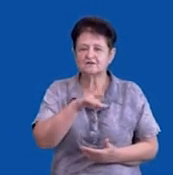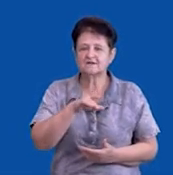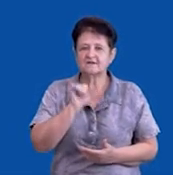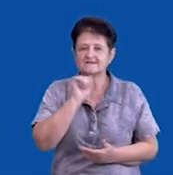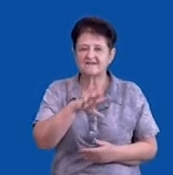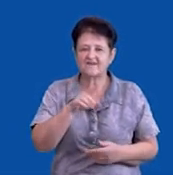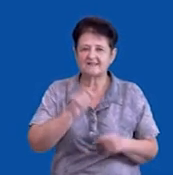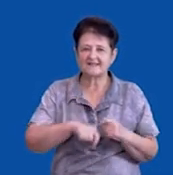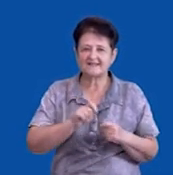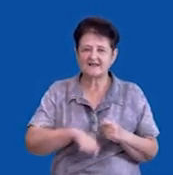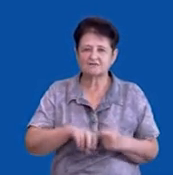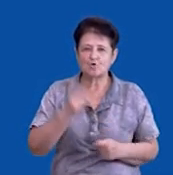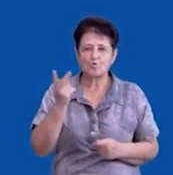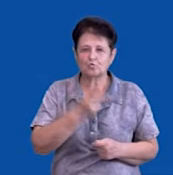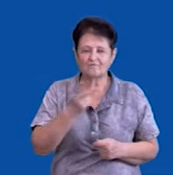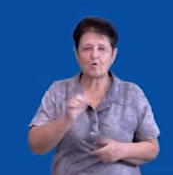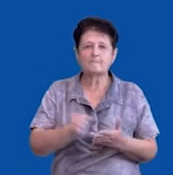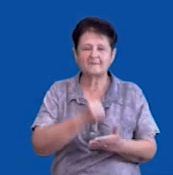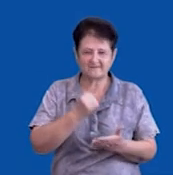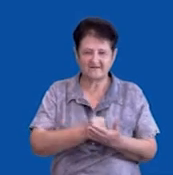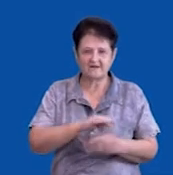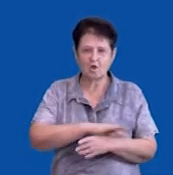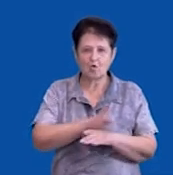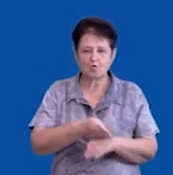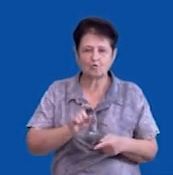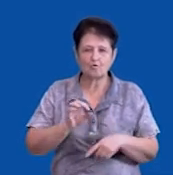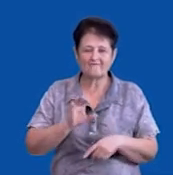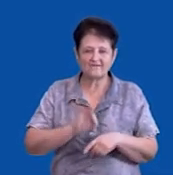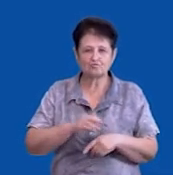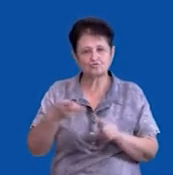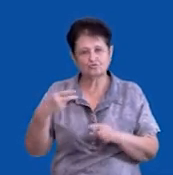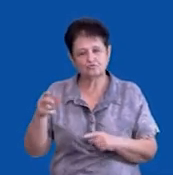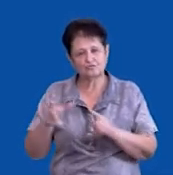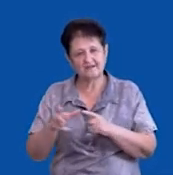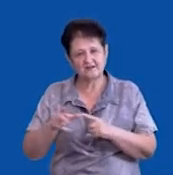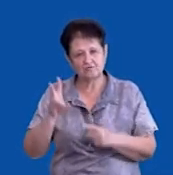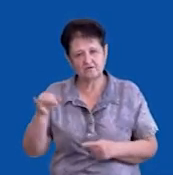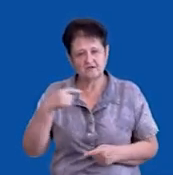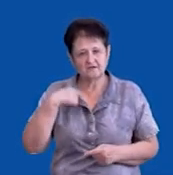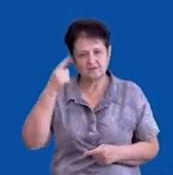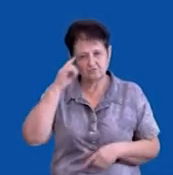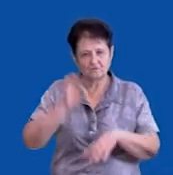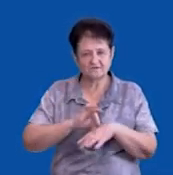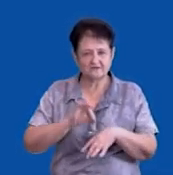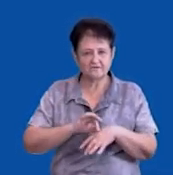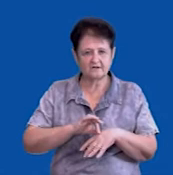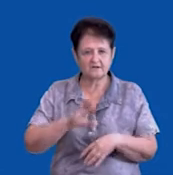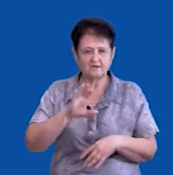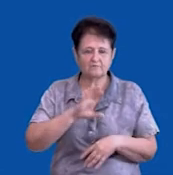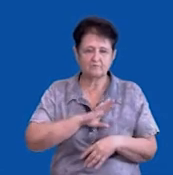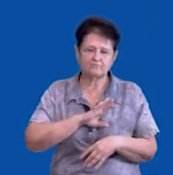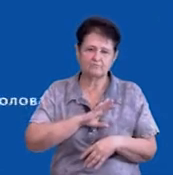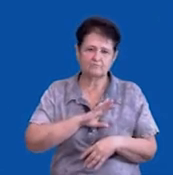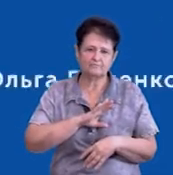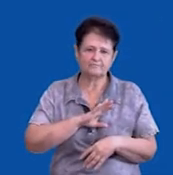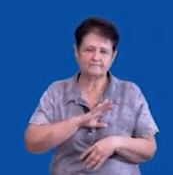у п'ятницю. У двох підтвердився коронавірус, а в однієї ні. Я думаю, що вони захворіли, тому що дуже багато людей